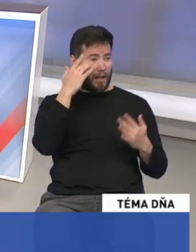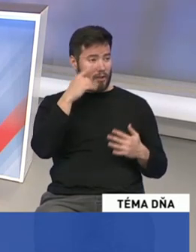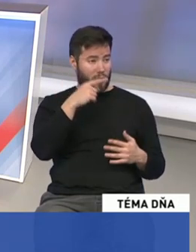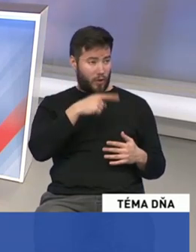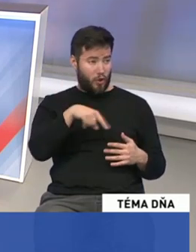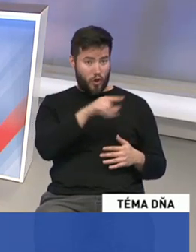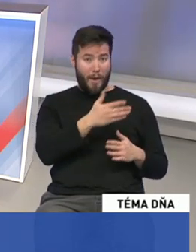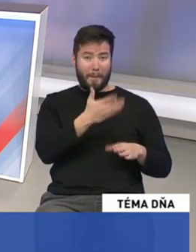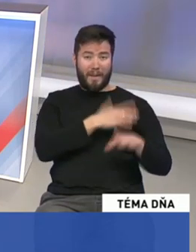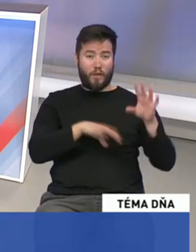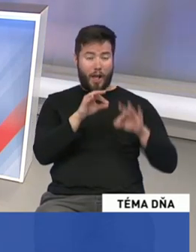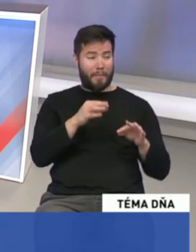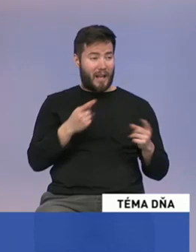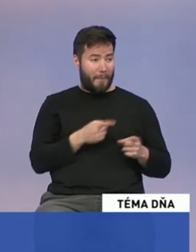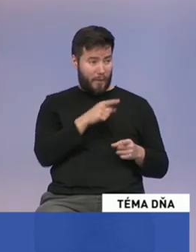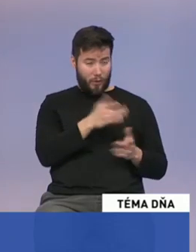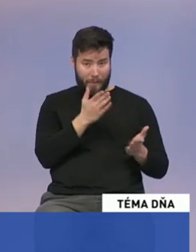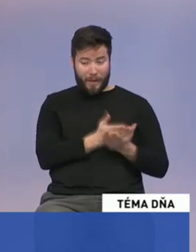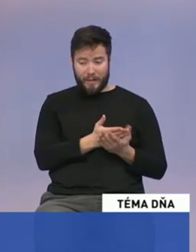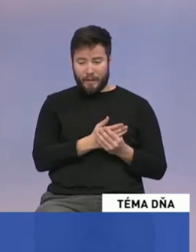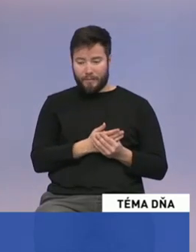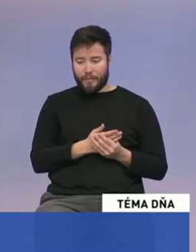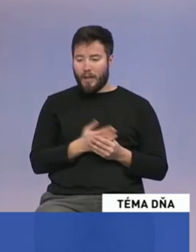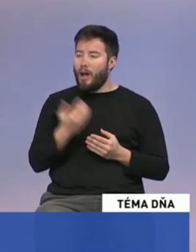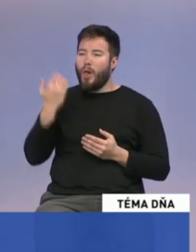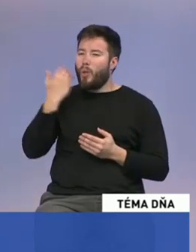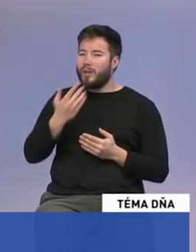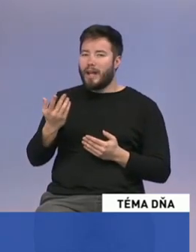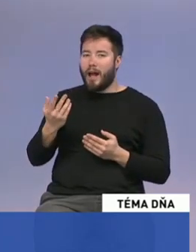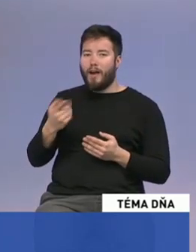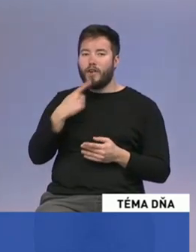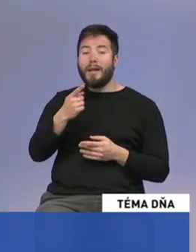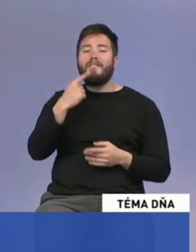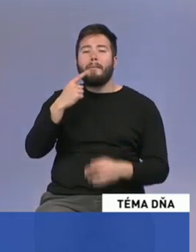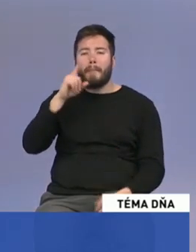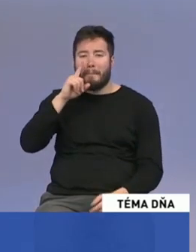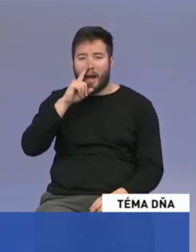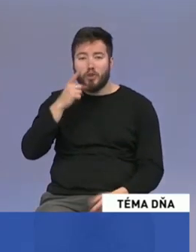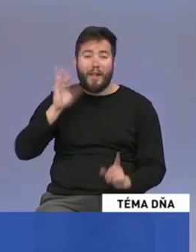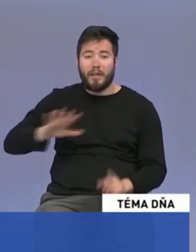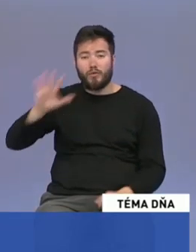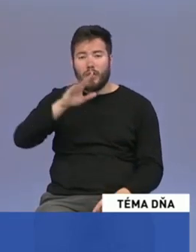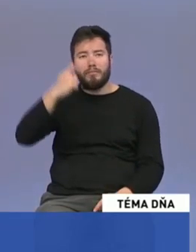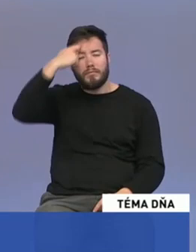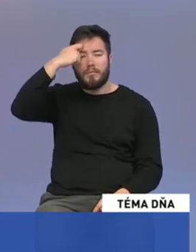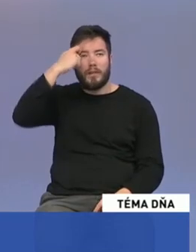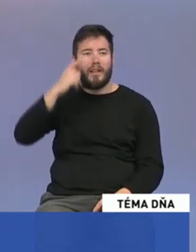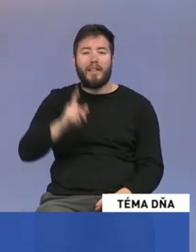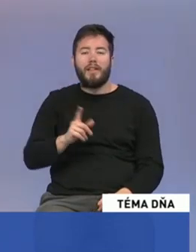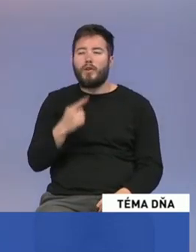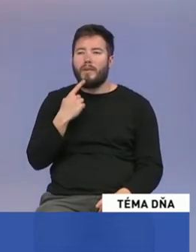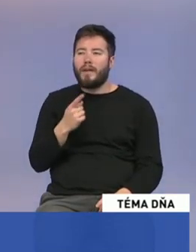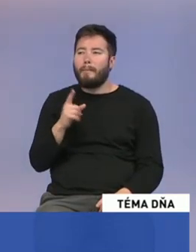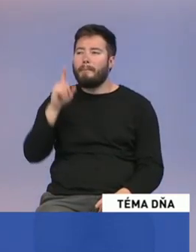takto pre vôľadnej kampanii? Ľudia to vnímajú, u nás na Slovensku ani nikoho nenapadne, keď poviete mama, aby niekto si